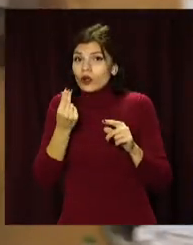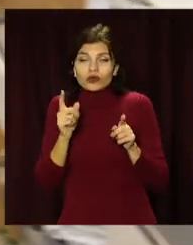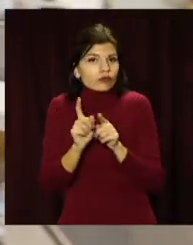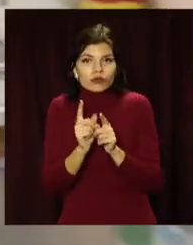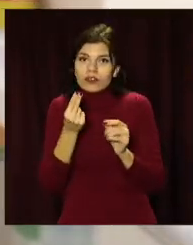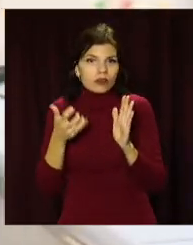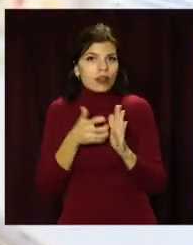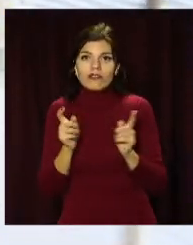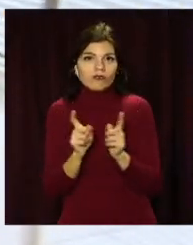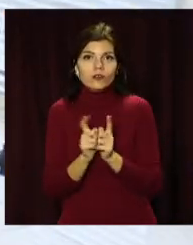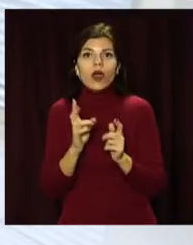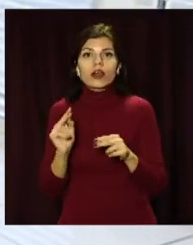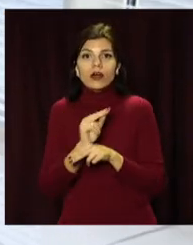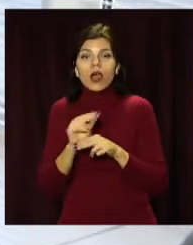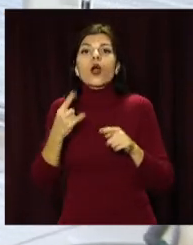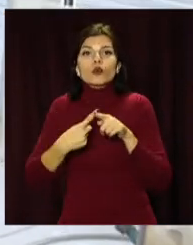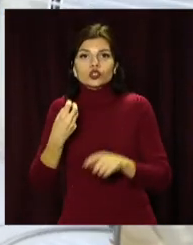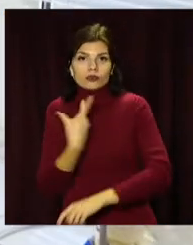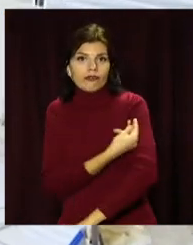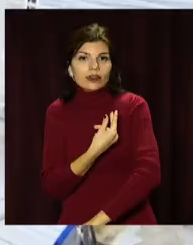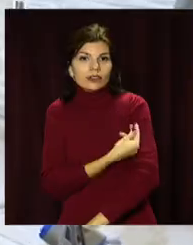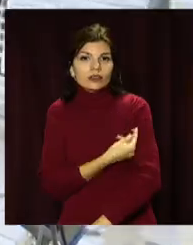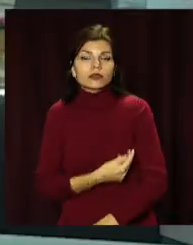недостатньо для лікування, а тим паче на вакцинацію.